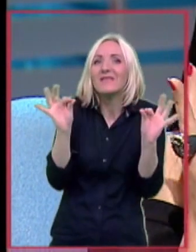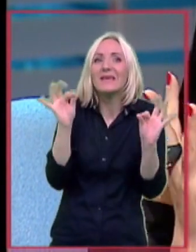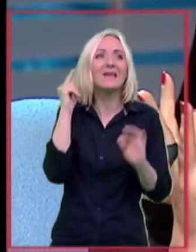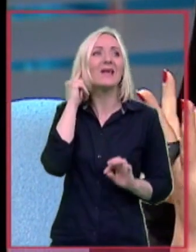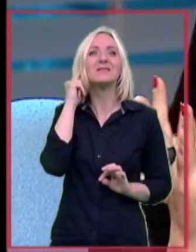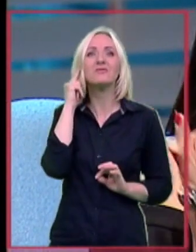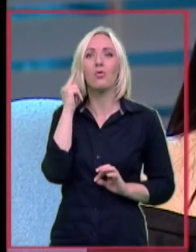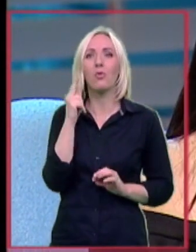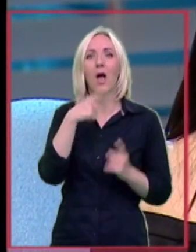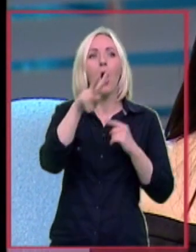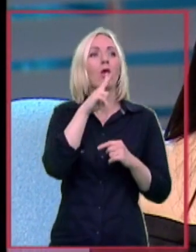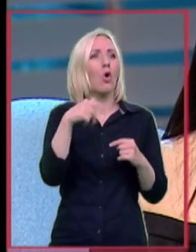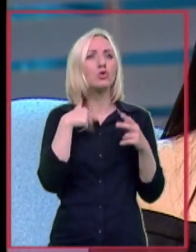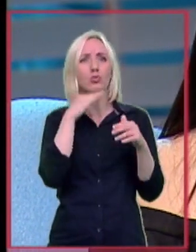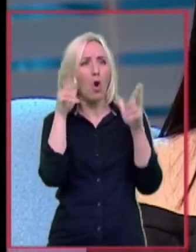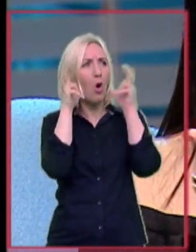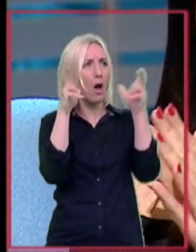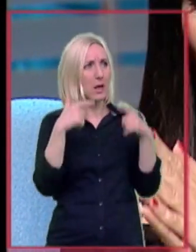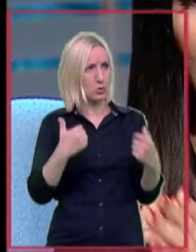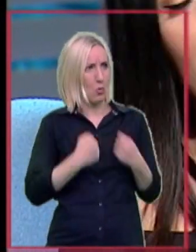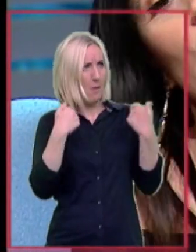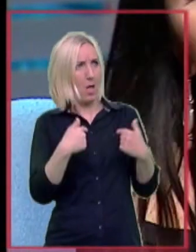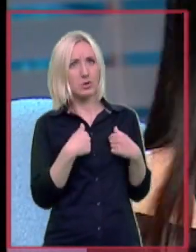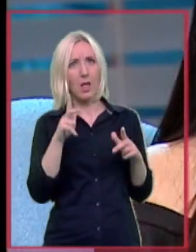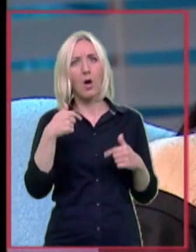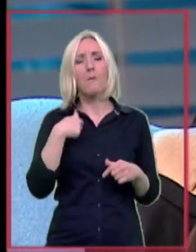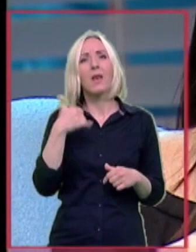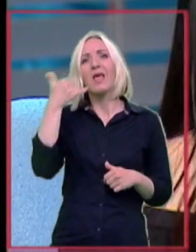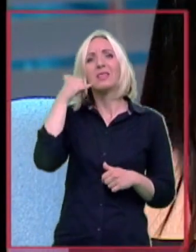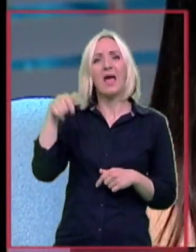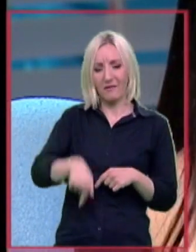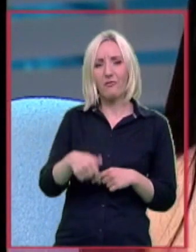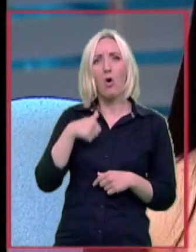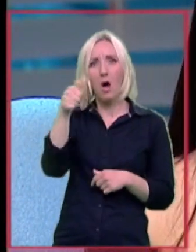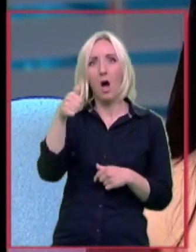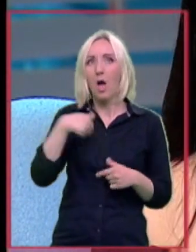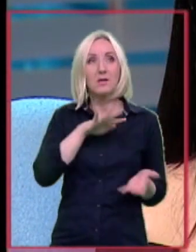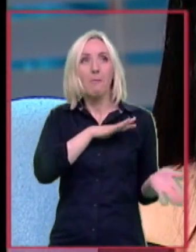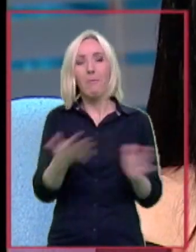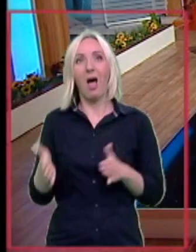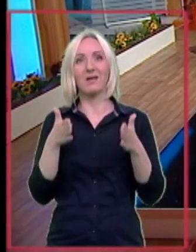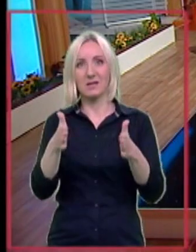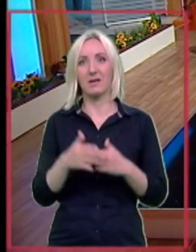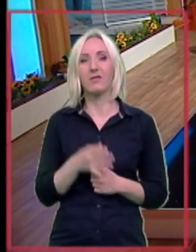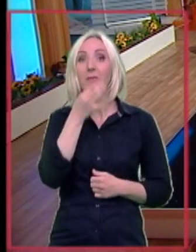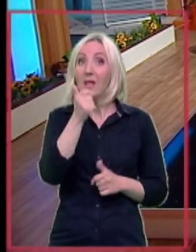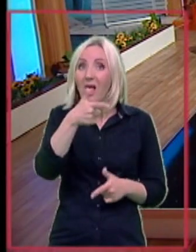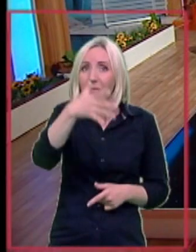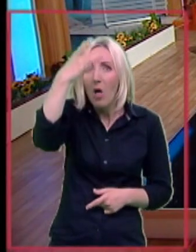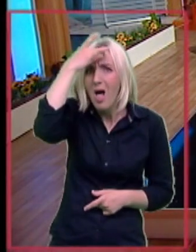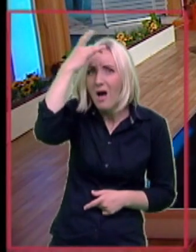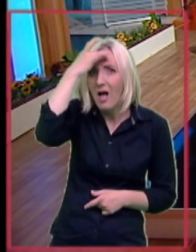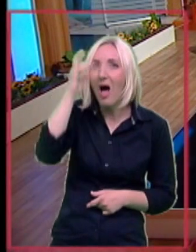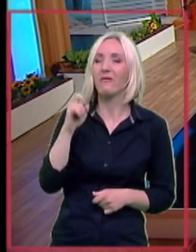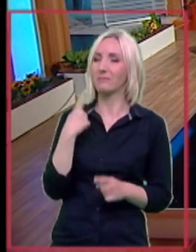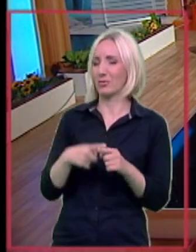oni koji su jako bučni su me plašili. Bili su, neko mi je zvonio na interfon, ja sam pokualno pala sa kreveta. Te boljala glava od svih tih senzacija?